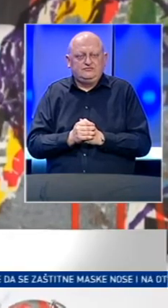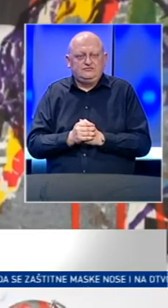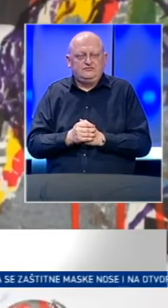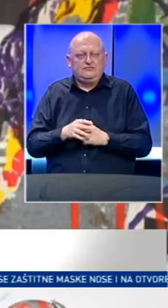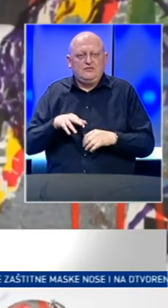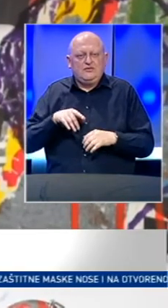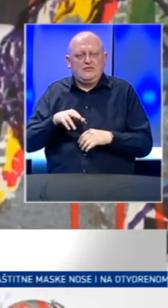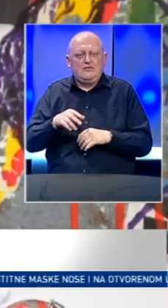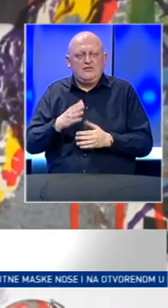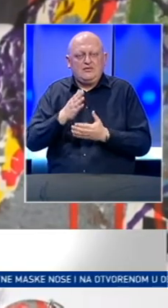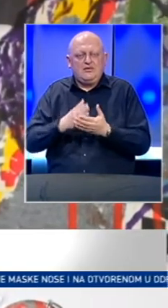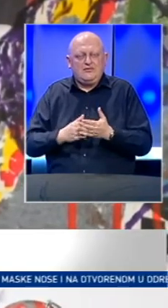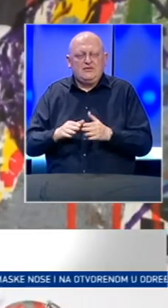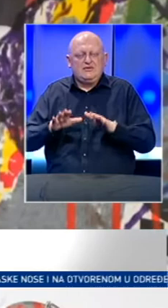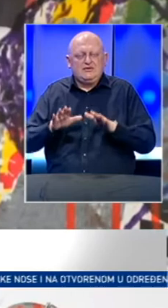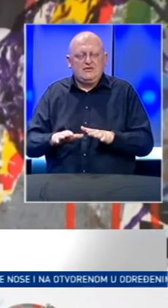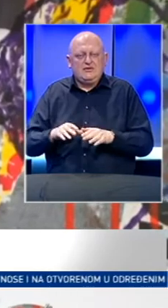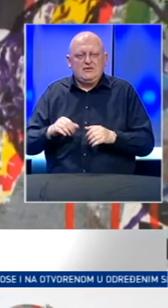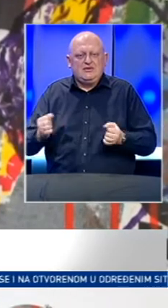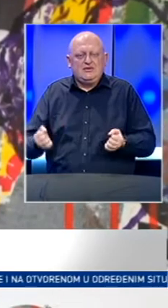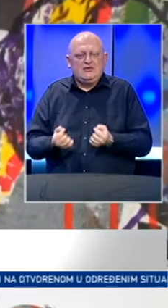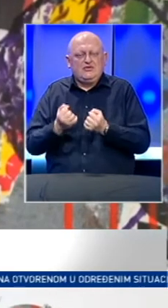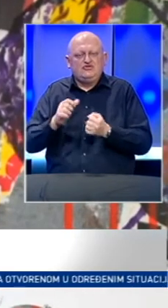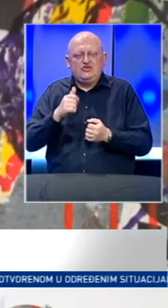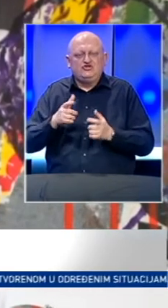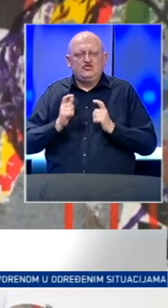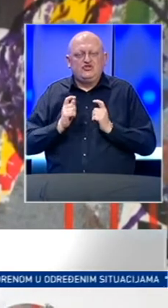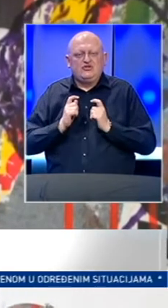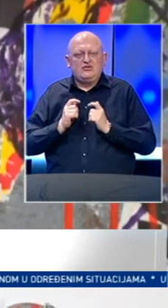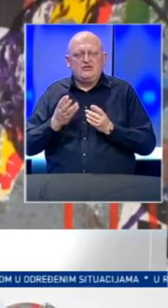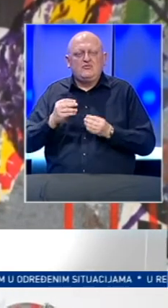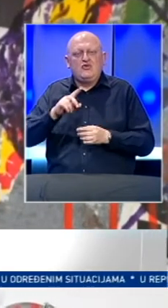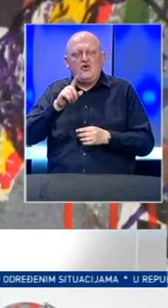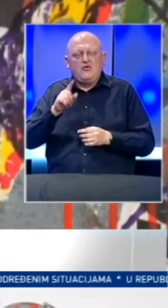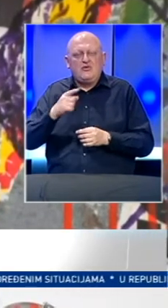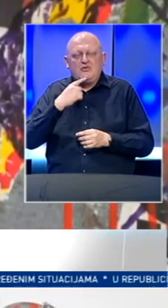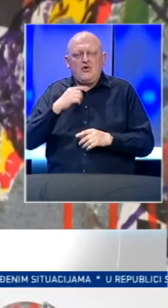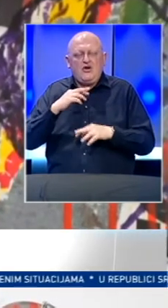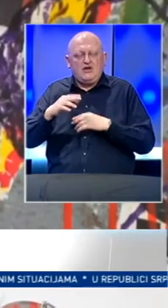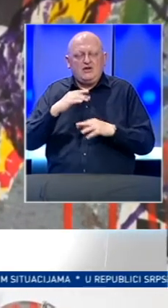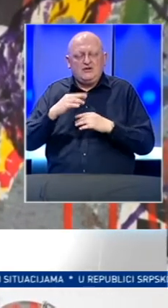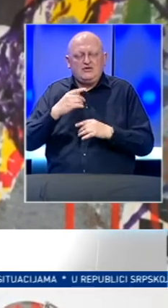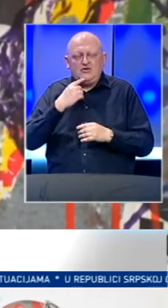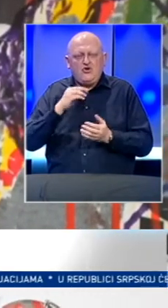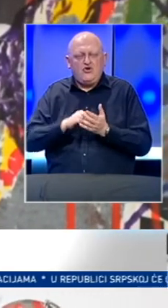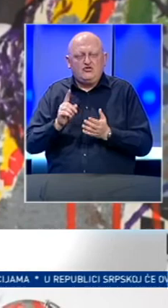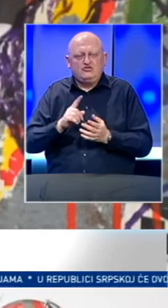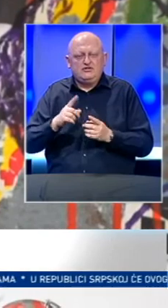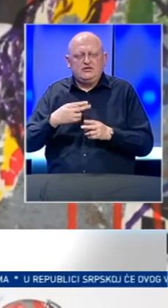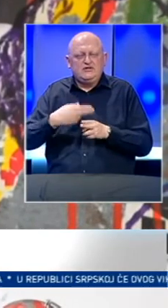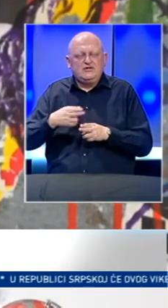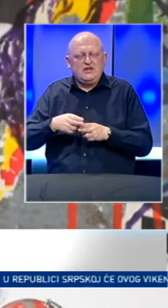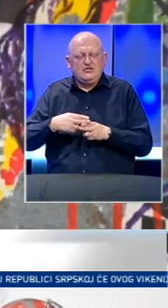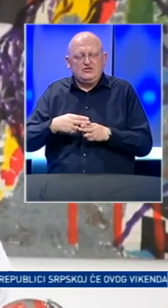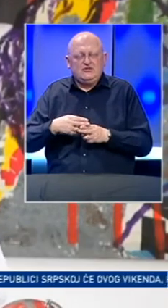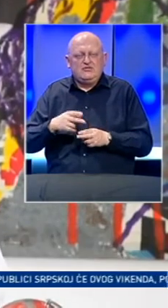Prolazimo kroz fazu zastoja. Sve je složenije nego što se očekivalo. Mnogo je pitanja o kojima razgovaramo, koje još nismo u stanju riješiti,